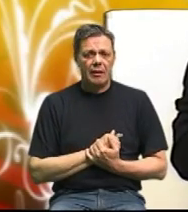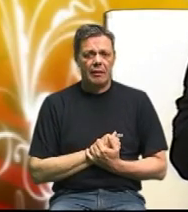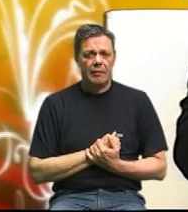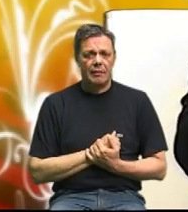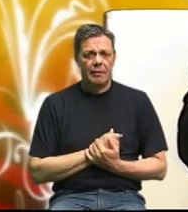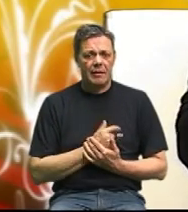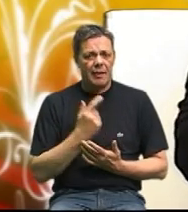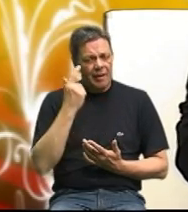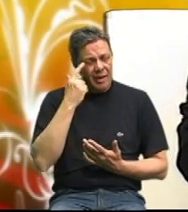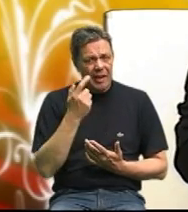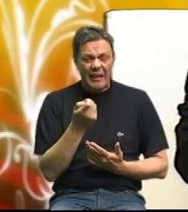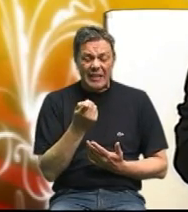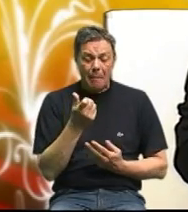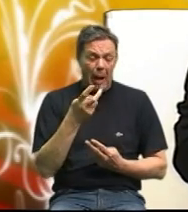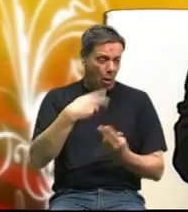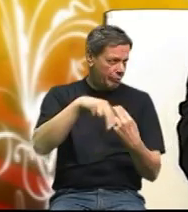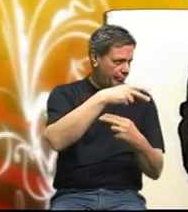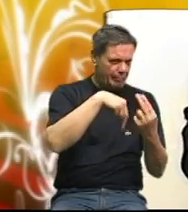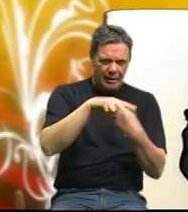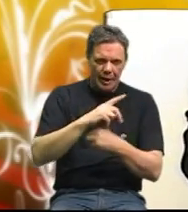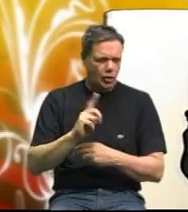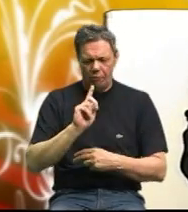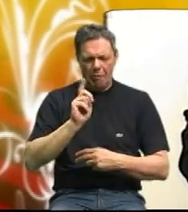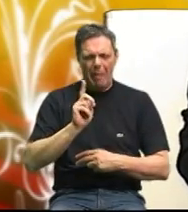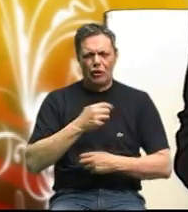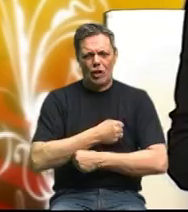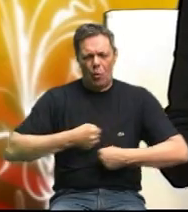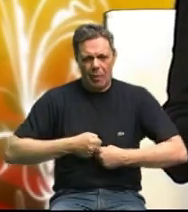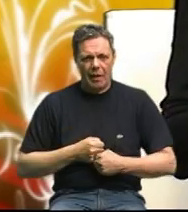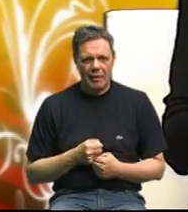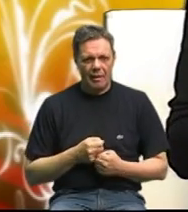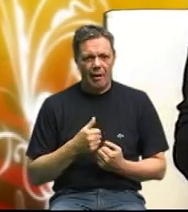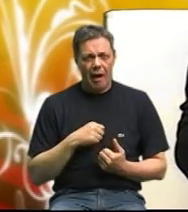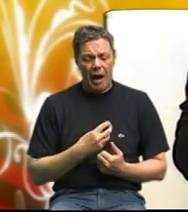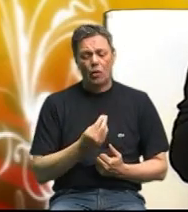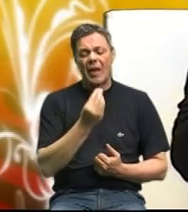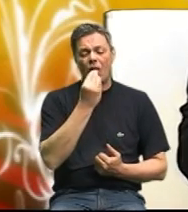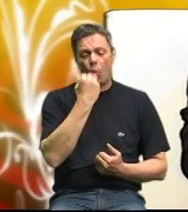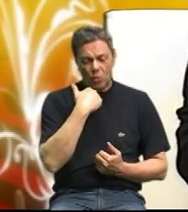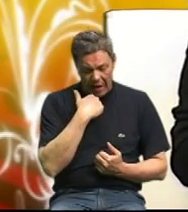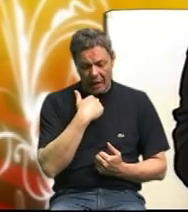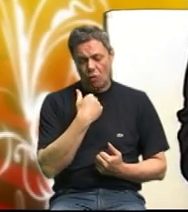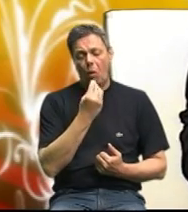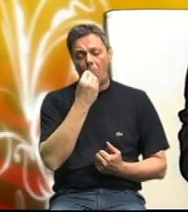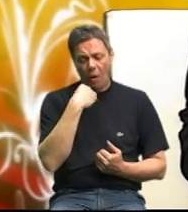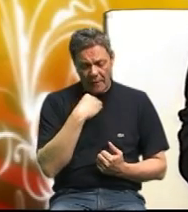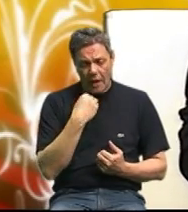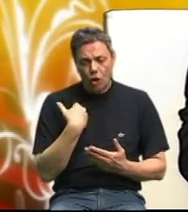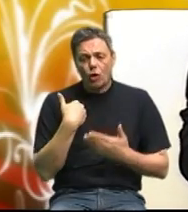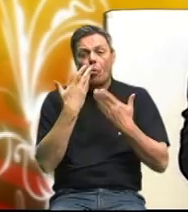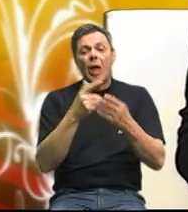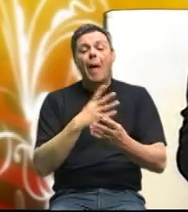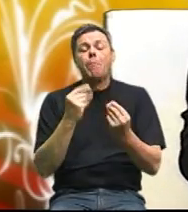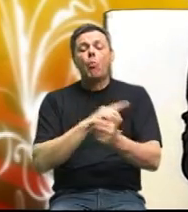i kad se malo kreće, neudeblja se. Kad stavi u usta to što mu dodaje puno, puno